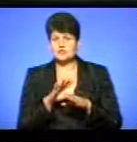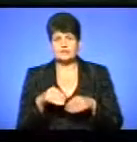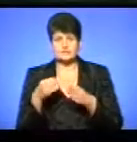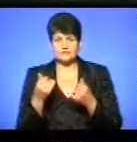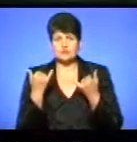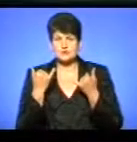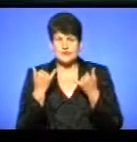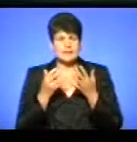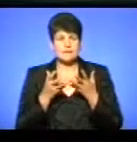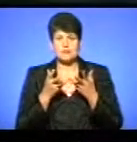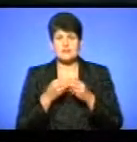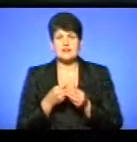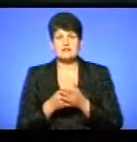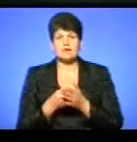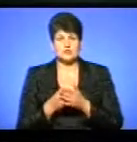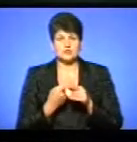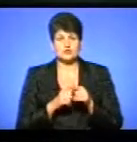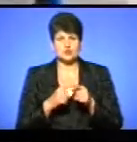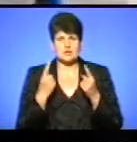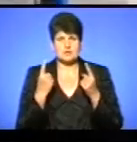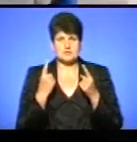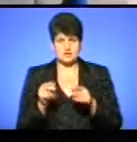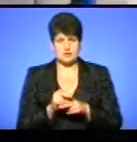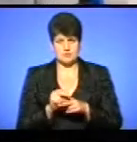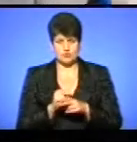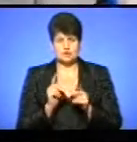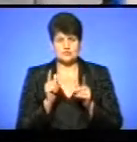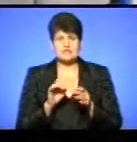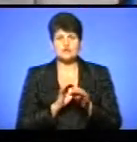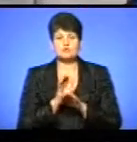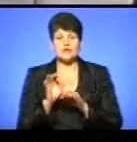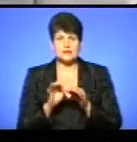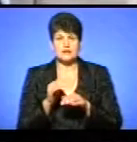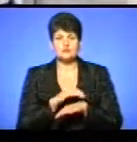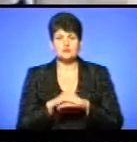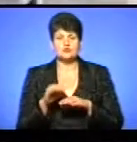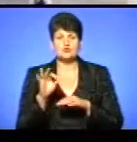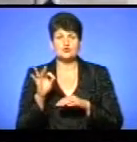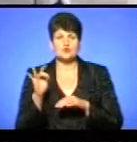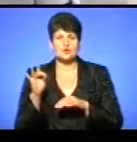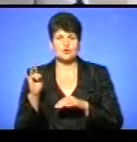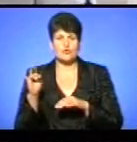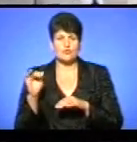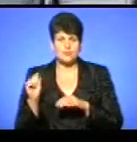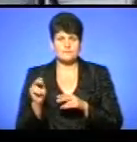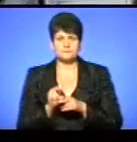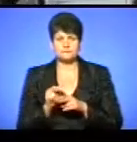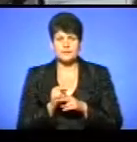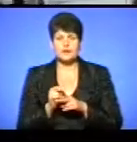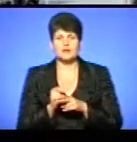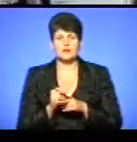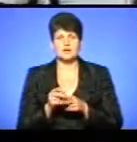наразі не підрахували вартості цього капітального ремонту. Згідно із проєктом, на вулиці Чорновола реконструювали проїзну частину,